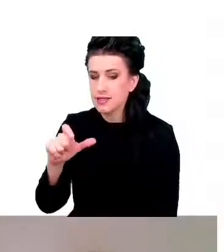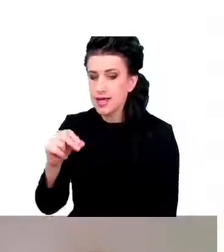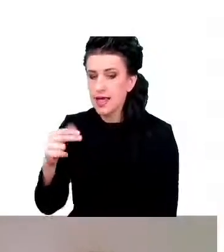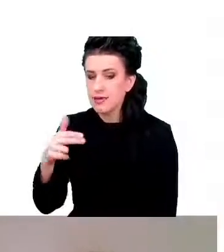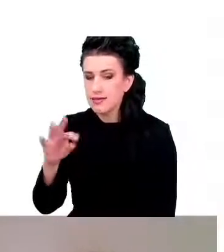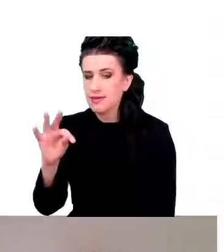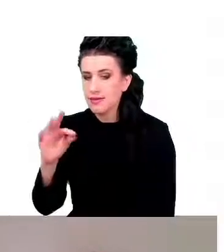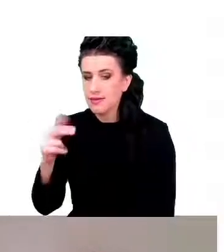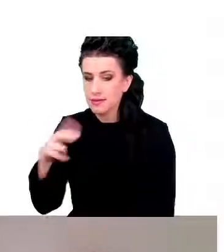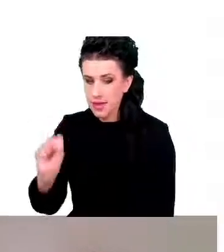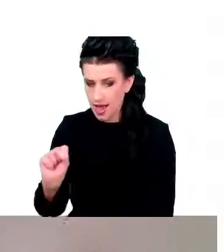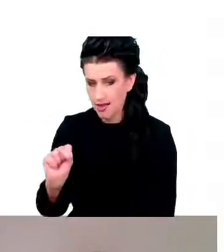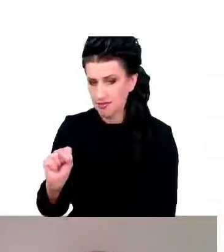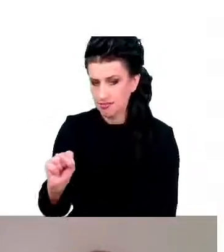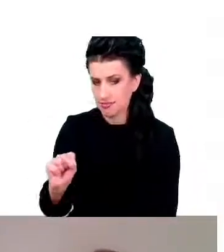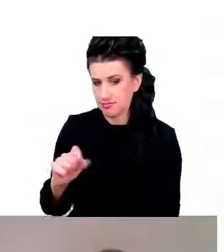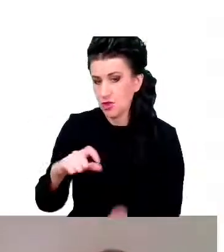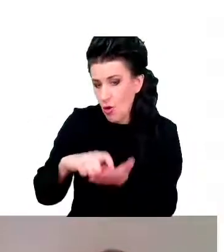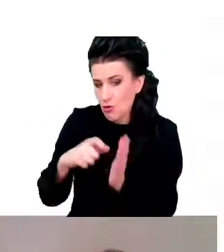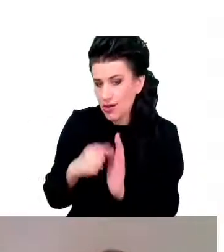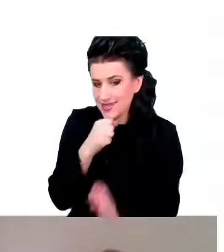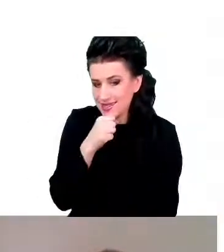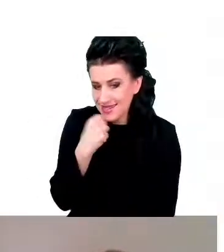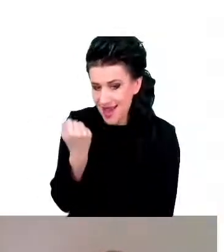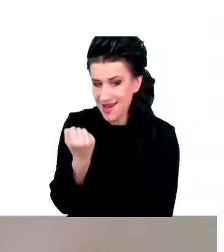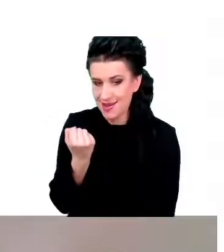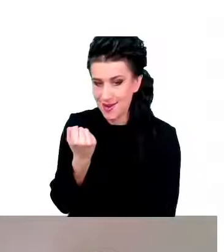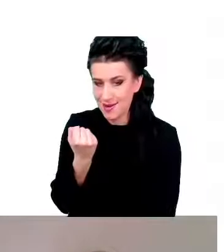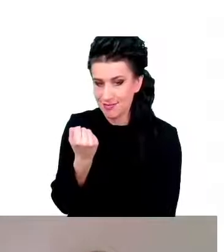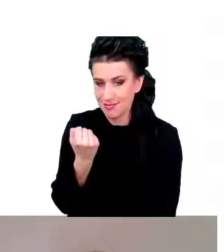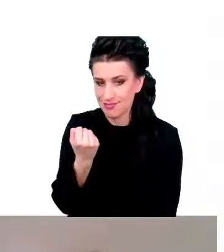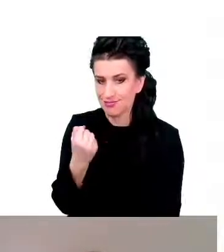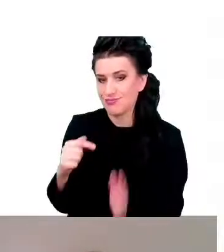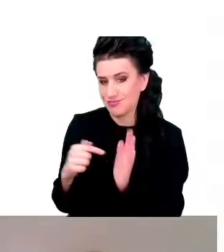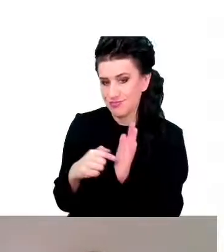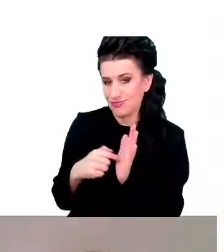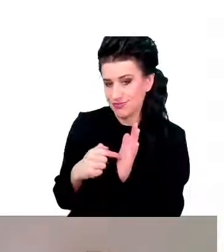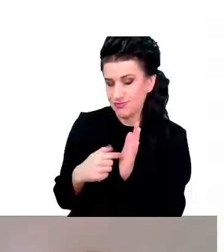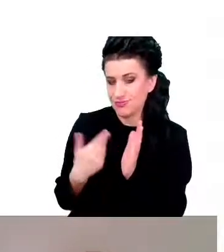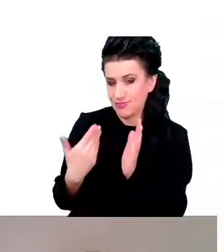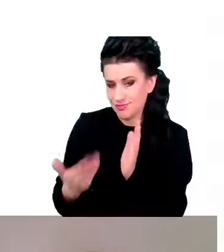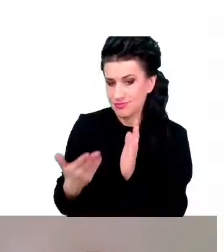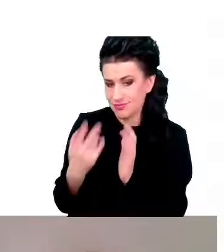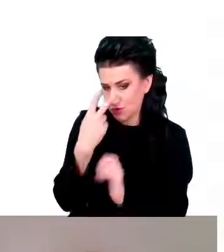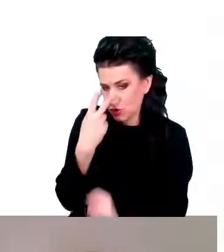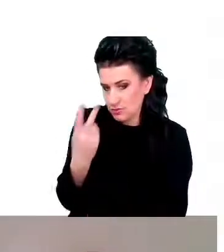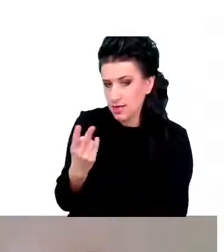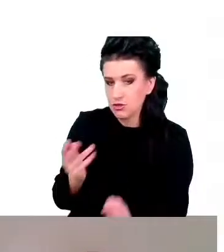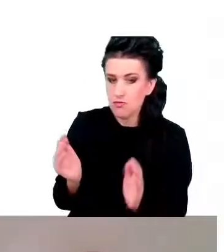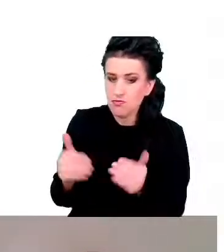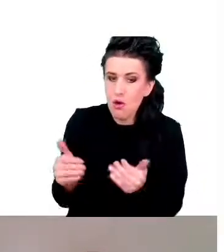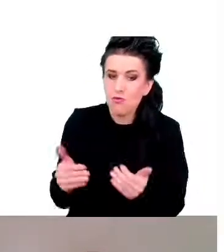takie komórki, tu mogą Państwo je zobaczyć